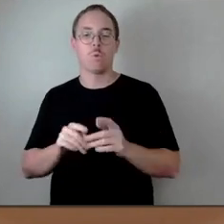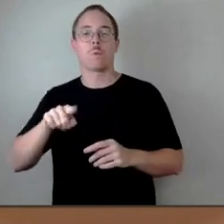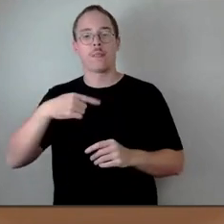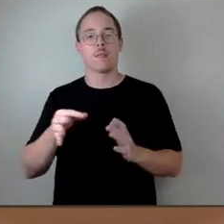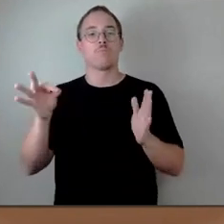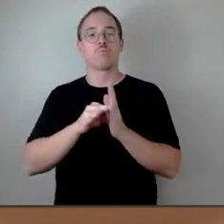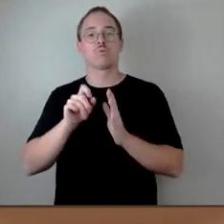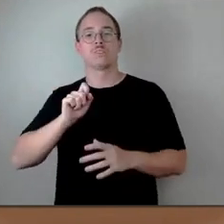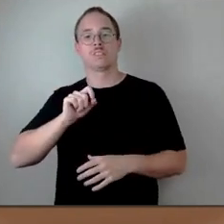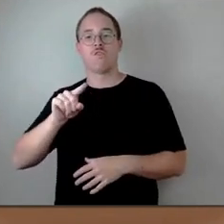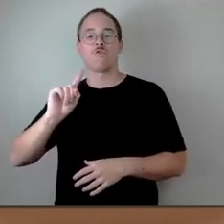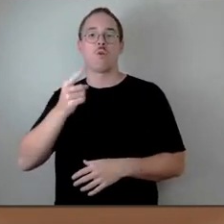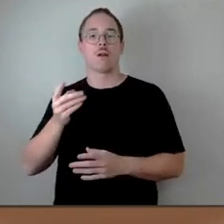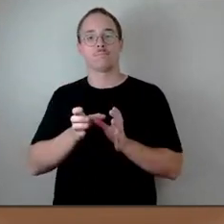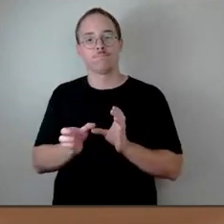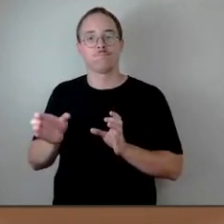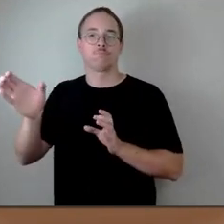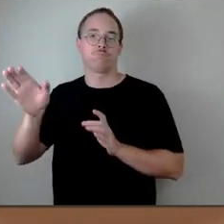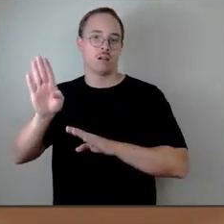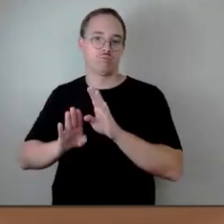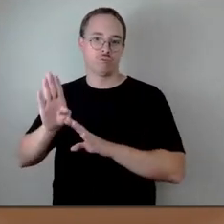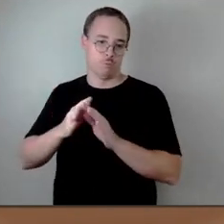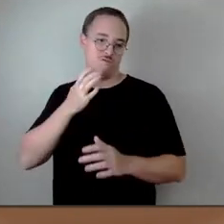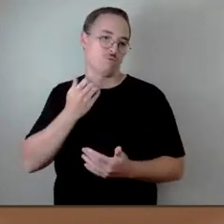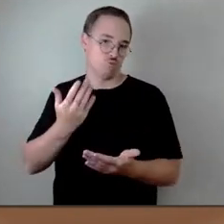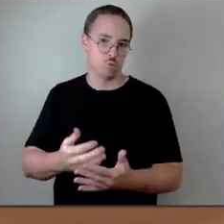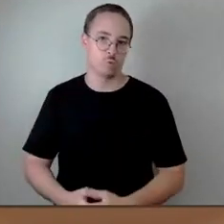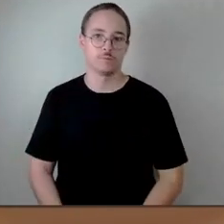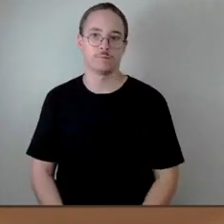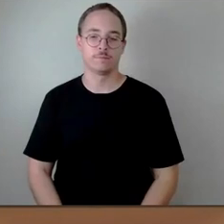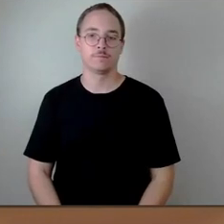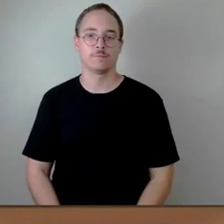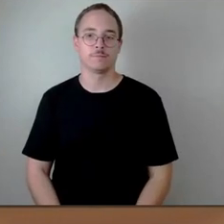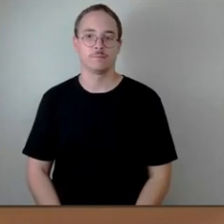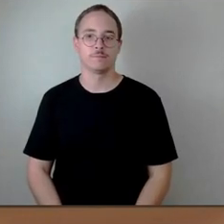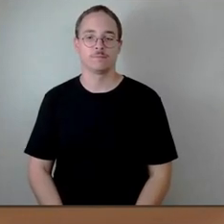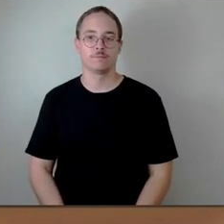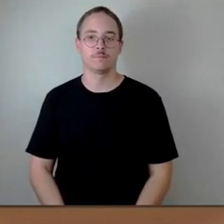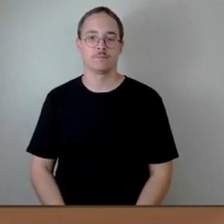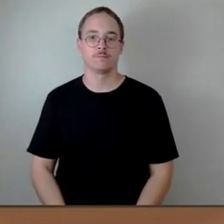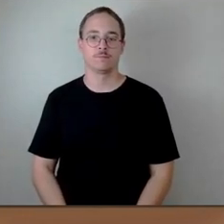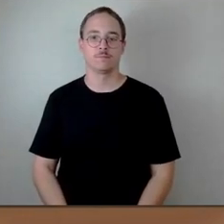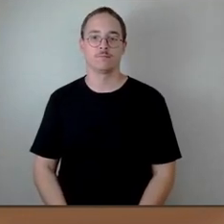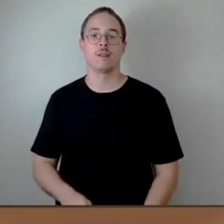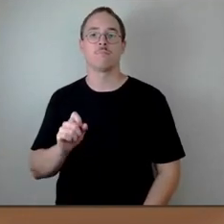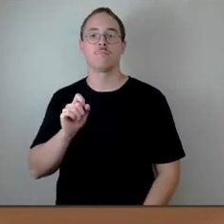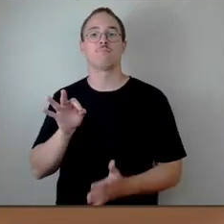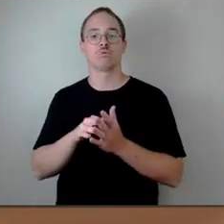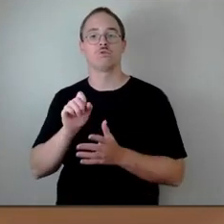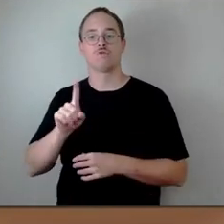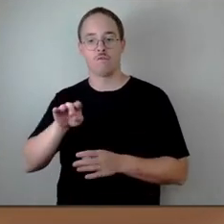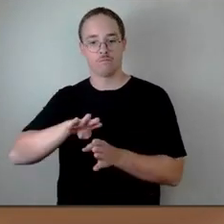separat abstimmen. So war es gewünscht gewesen. Also erstmal alles ohne Punkt 12 und dann kommt der Punkt 12 noch.